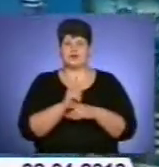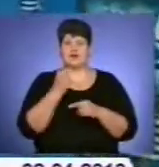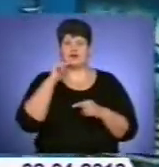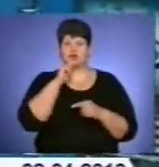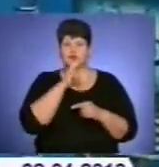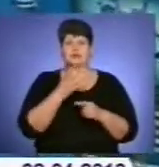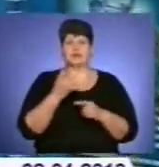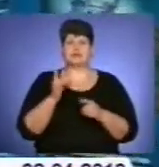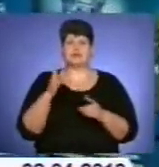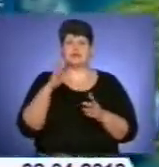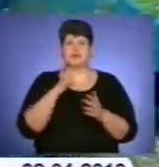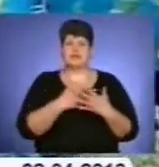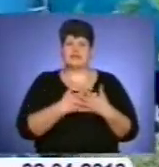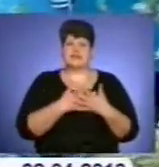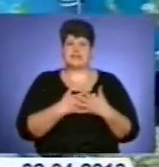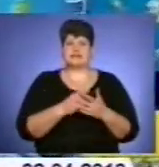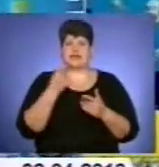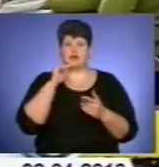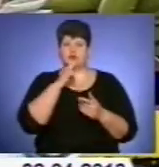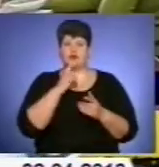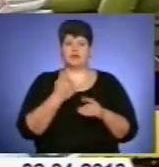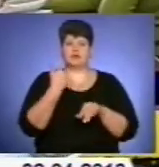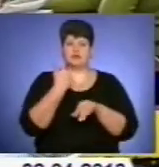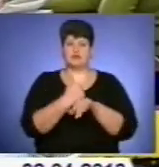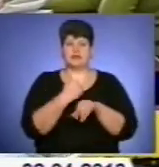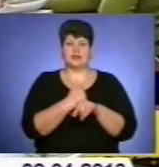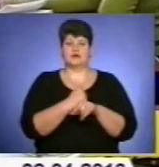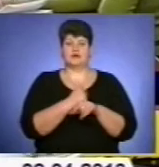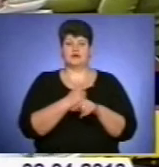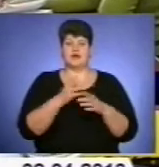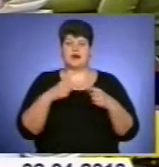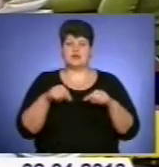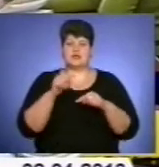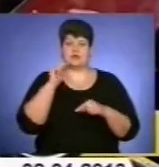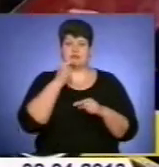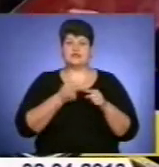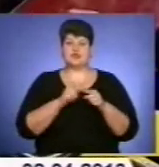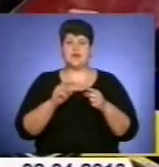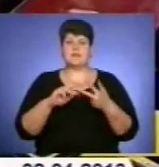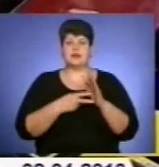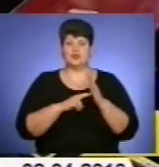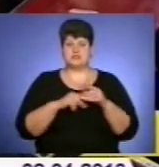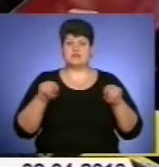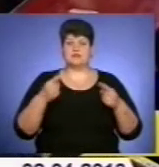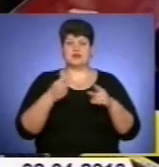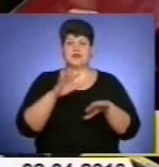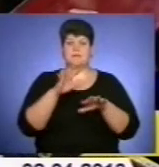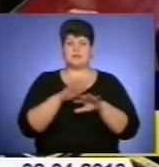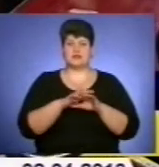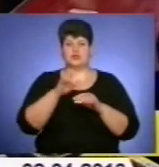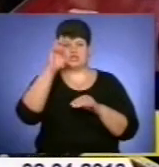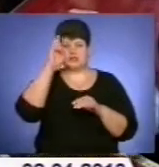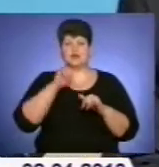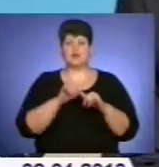новітніх підходів для модернізації пріоритетних галузей економіки. Для цього планується створення Банку державного розвитку,